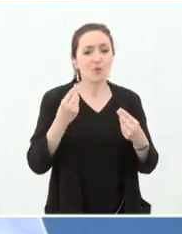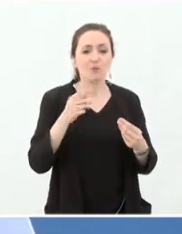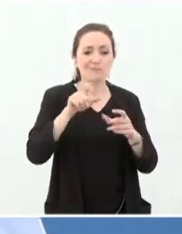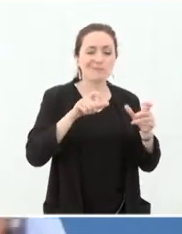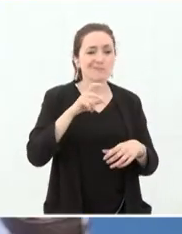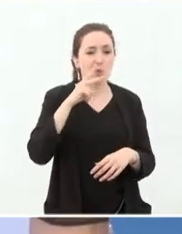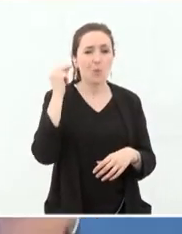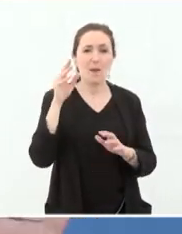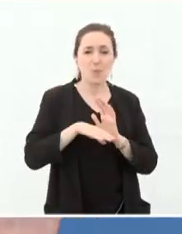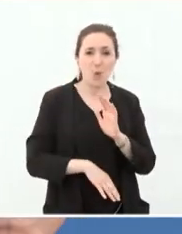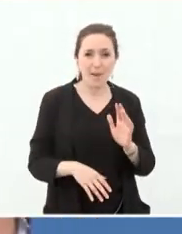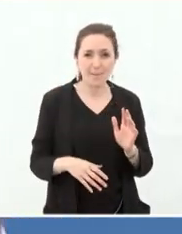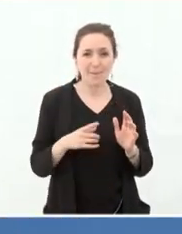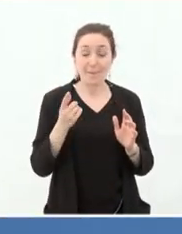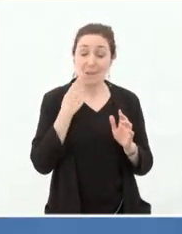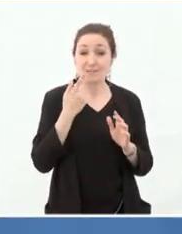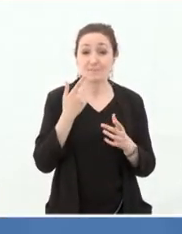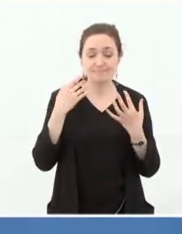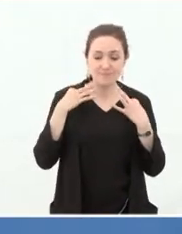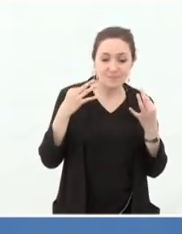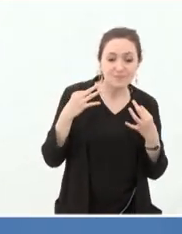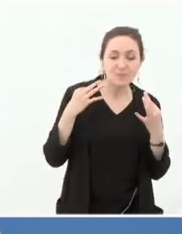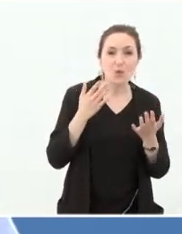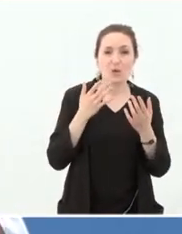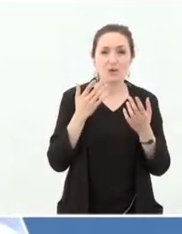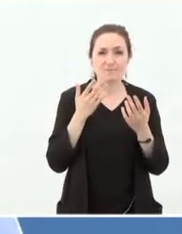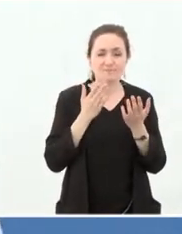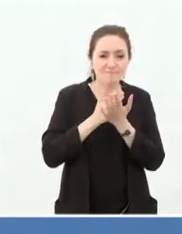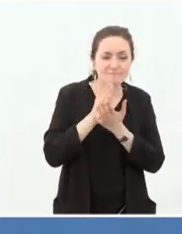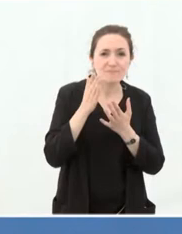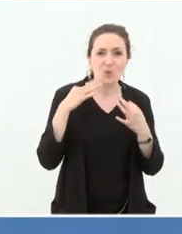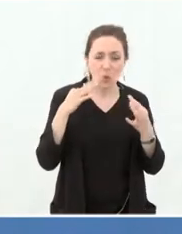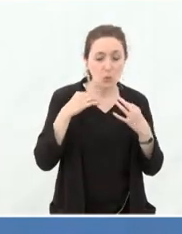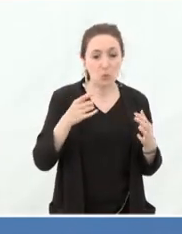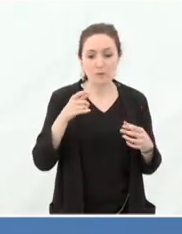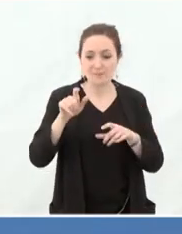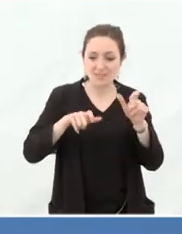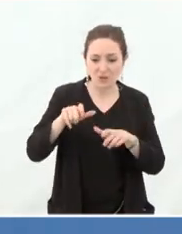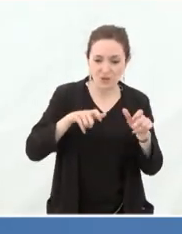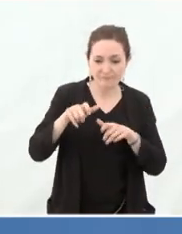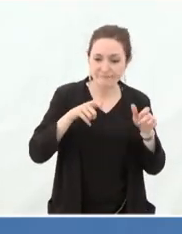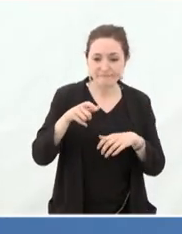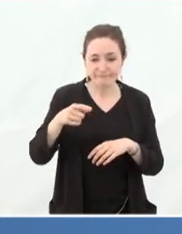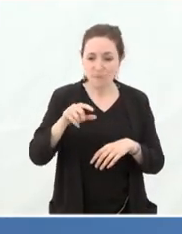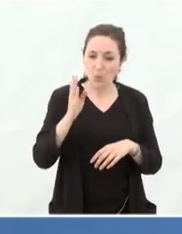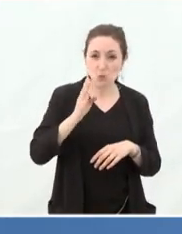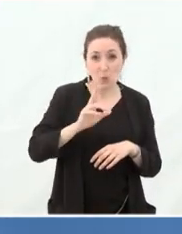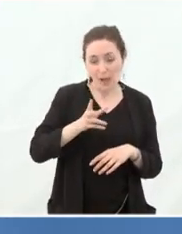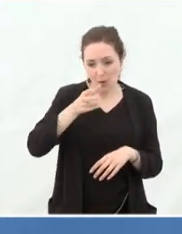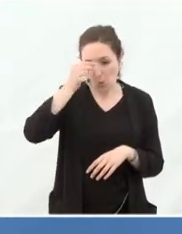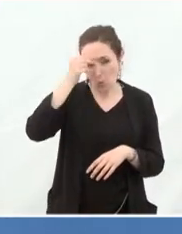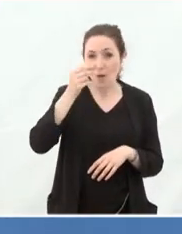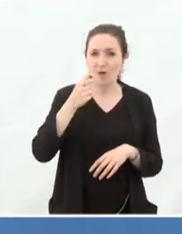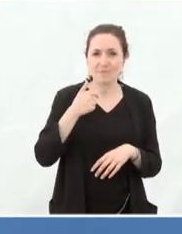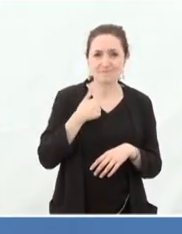impartial, être neutre, être indépendant, être capable de pouvoir comprendre les besoins des gens et d'avoir une lecture qui est vraiment